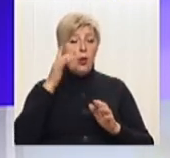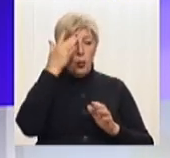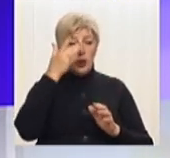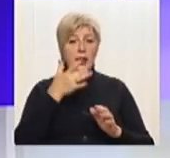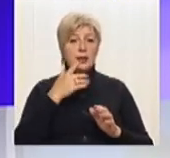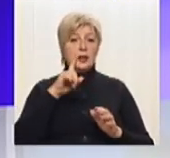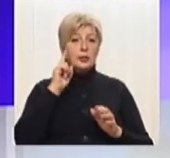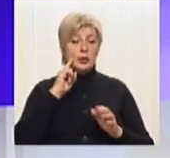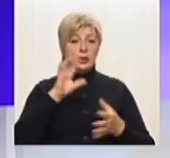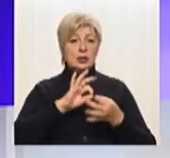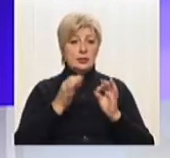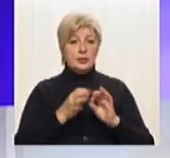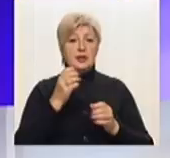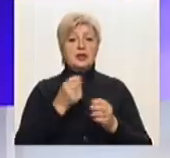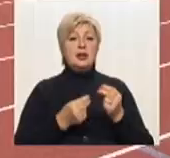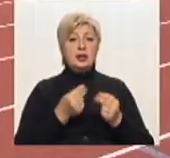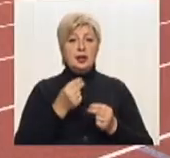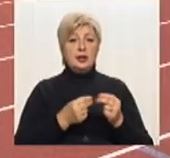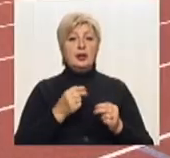які відбудуться у жовтні в Аргентині.